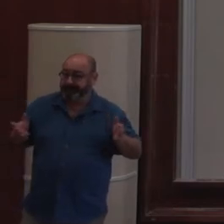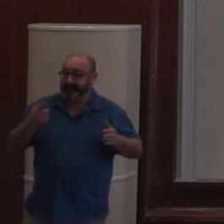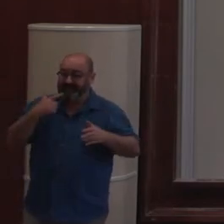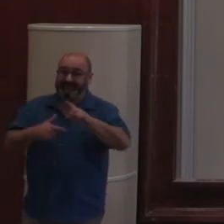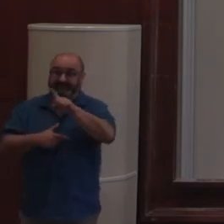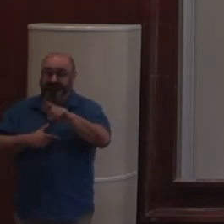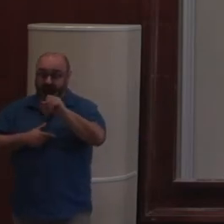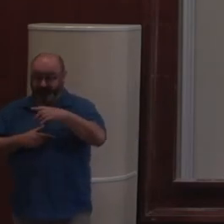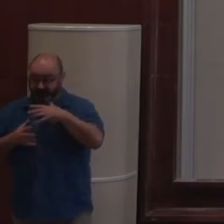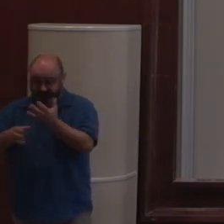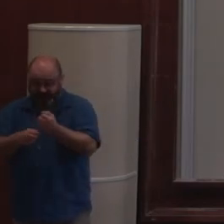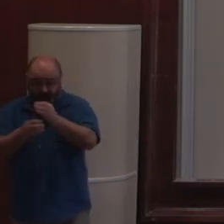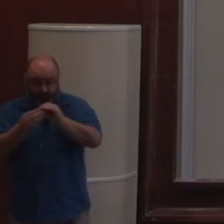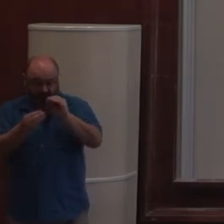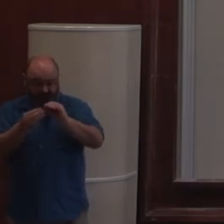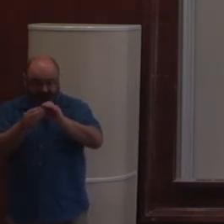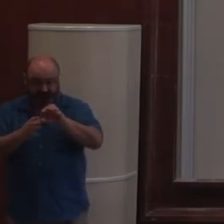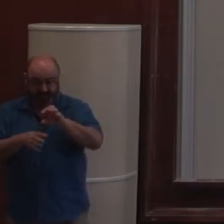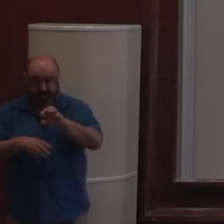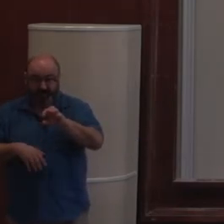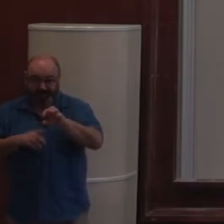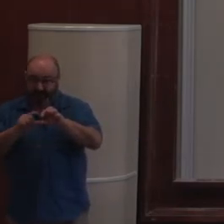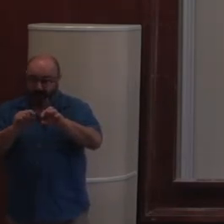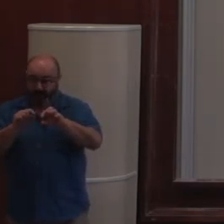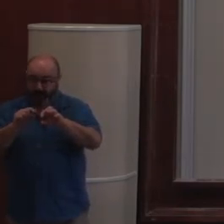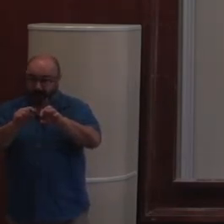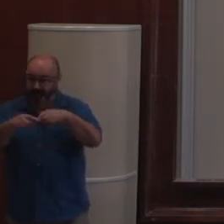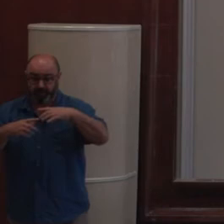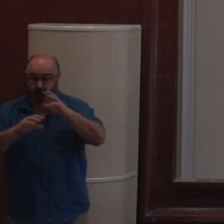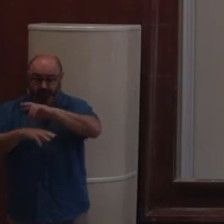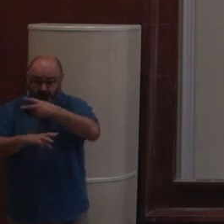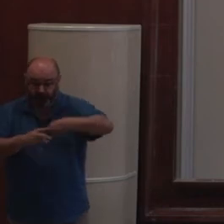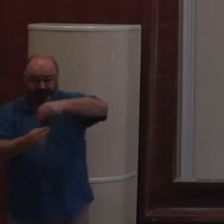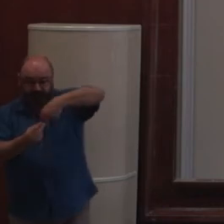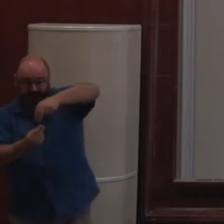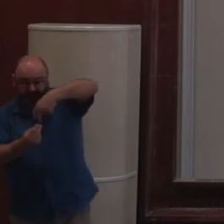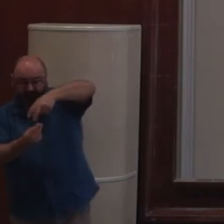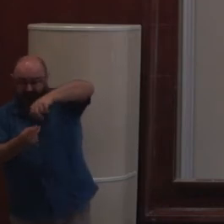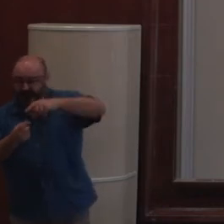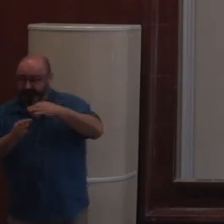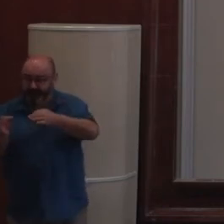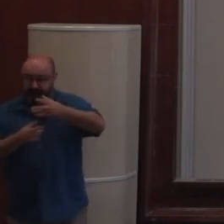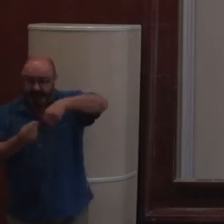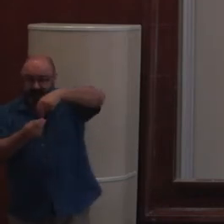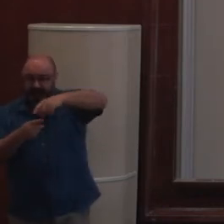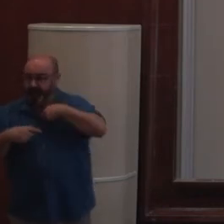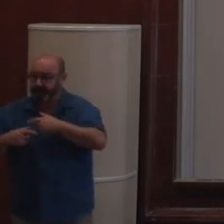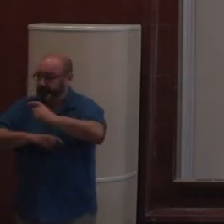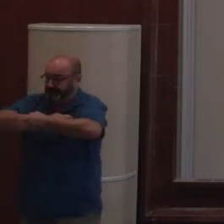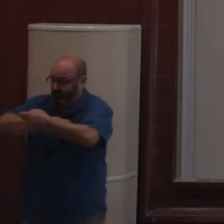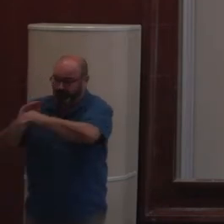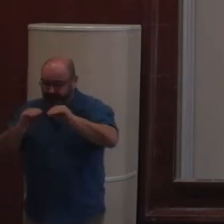La ZODB, on fait des objets. Eh bien, ils sont persistants. Ils sont sauvés en permanence. Donc, on est en Python. On écrit